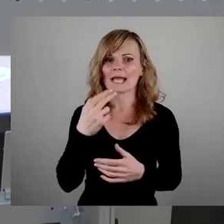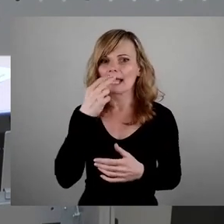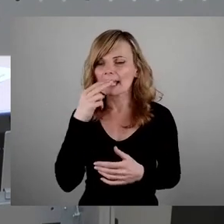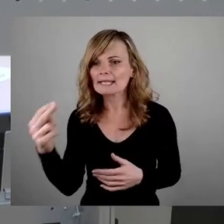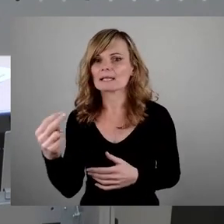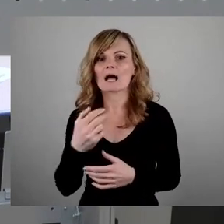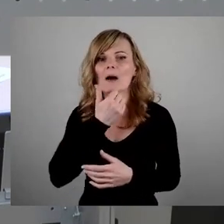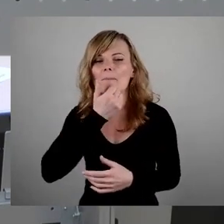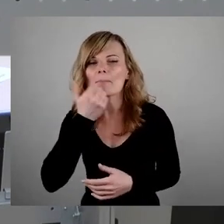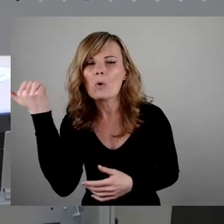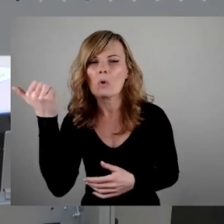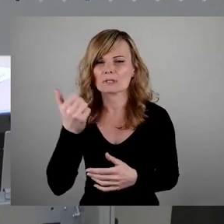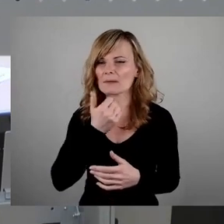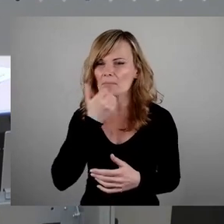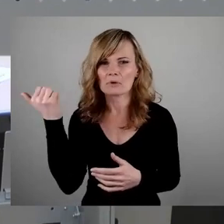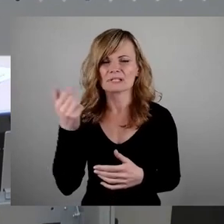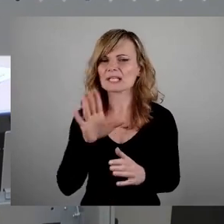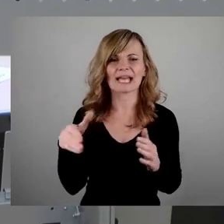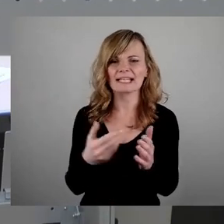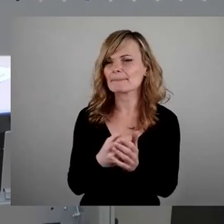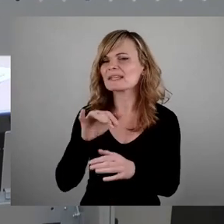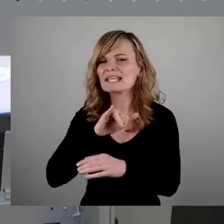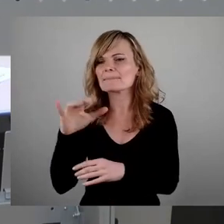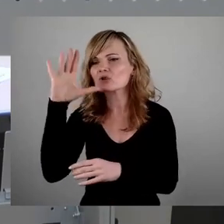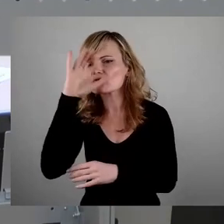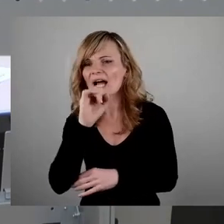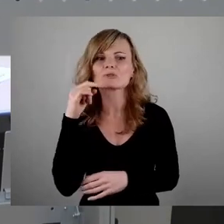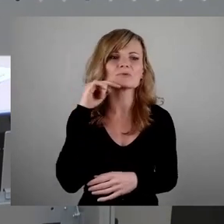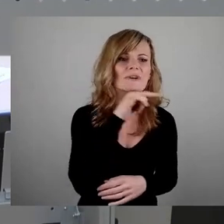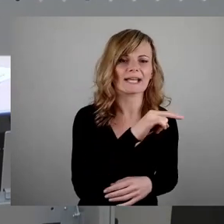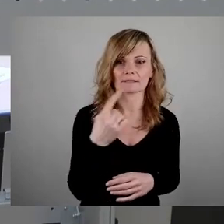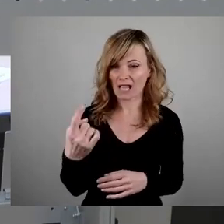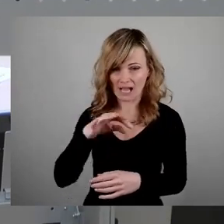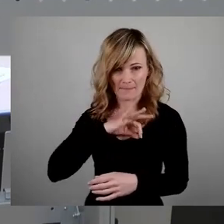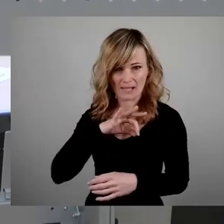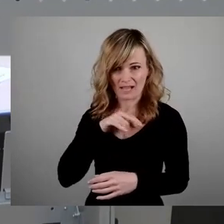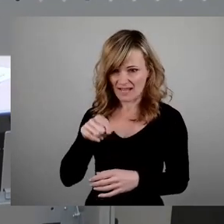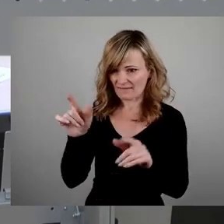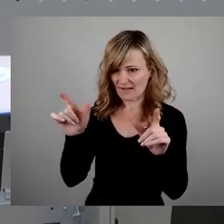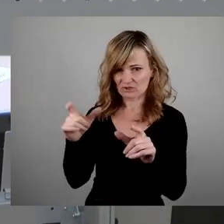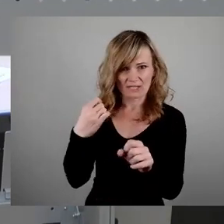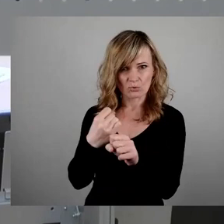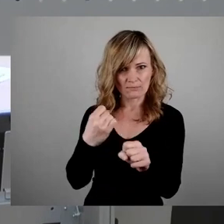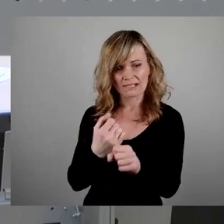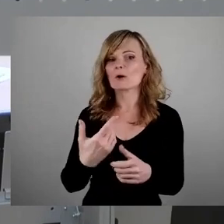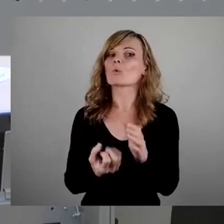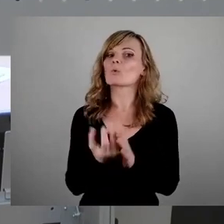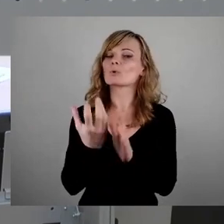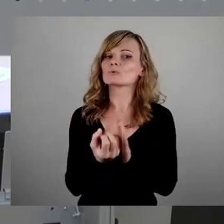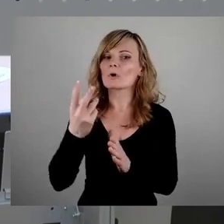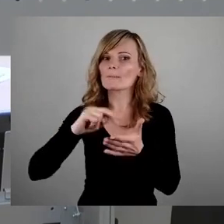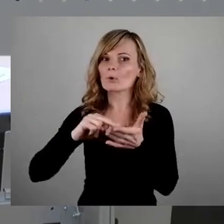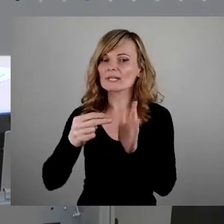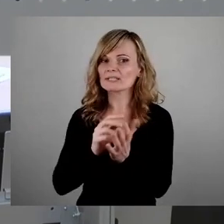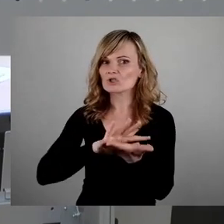gibt immer Schwarz und Weiß und ich möchte nicht, dass dort eine Partei eine Veranstaltung macht, die eine kulturpolitische Wende um 180